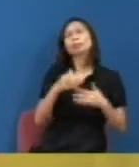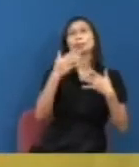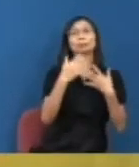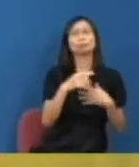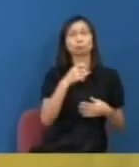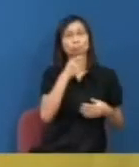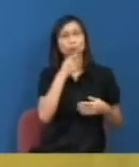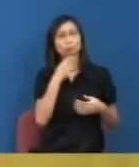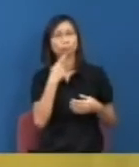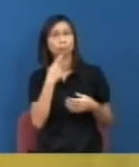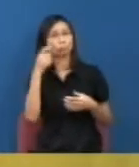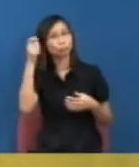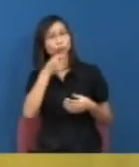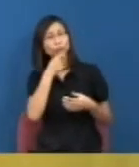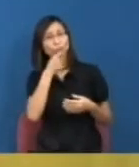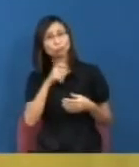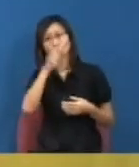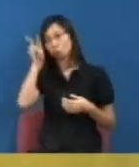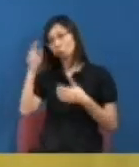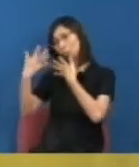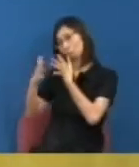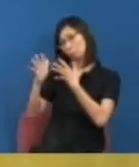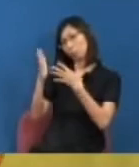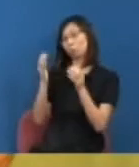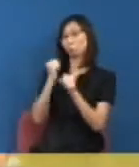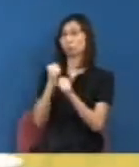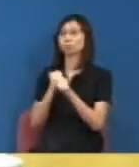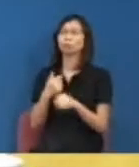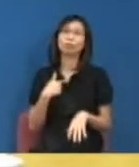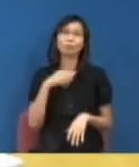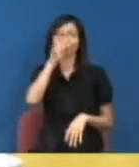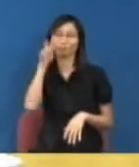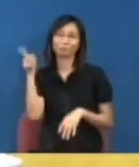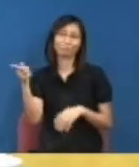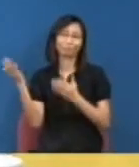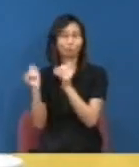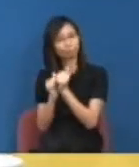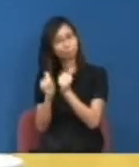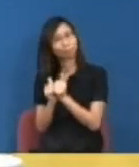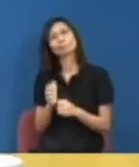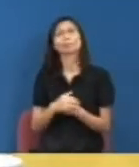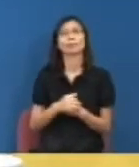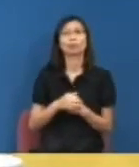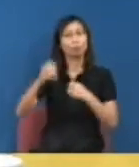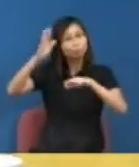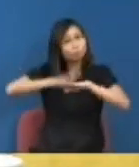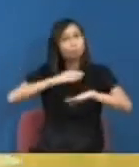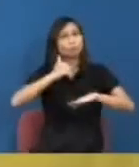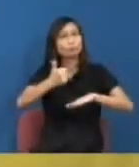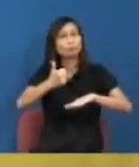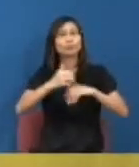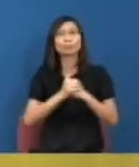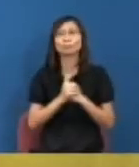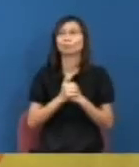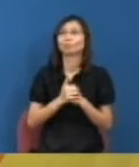好的發展各方面等於我隔壁各位朋友其實都是一個很優秀或者因為都可能